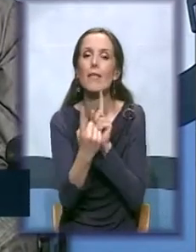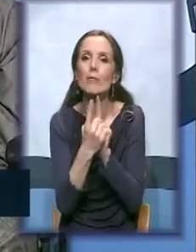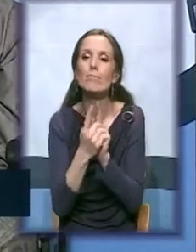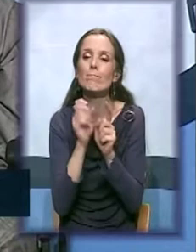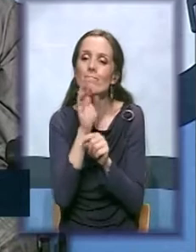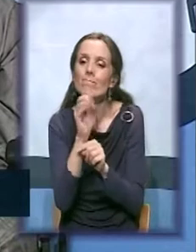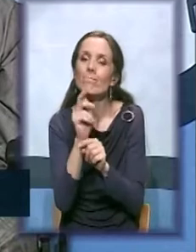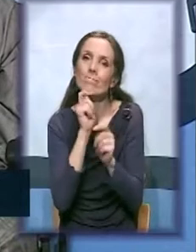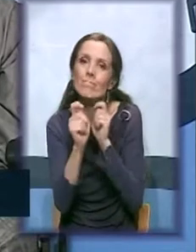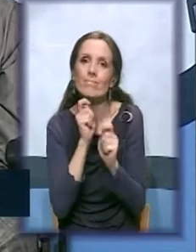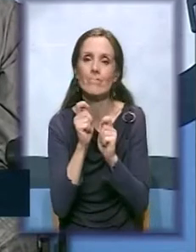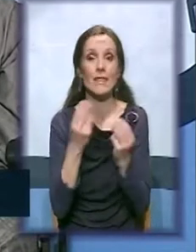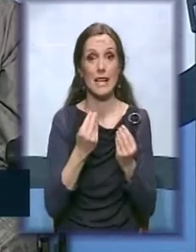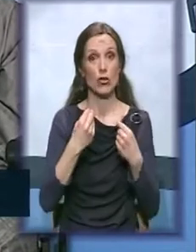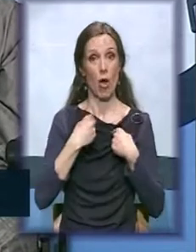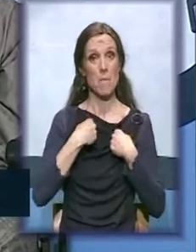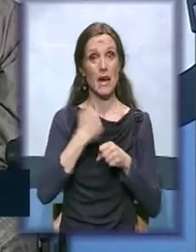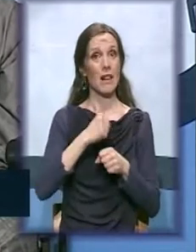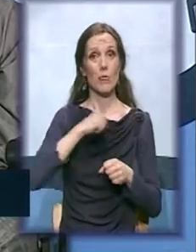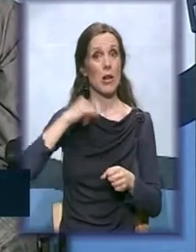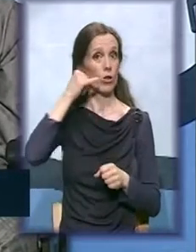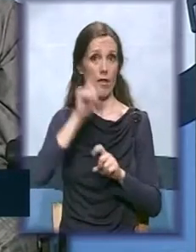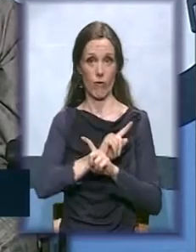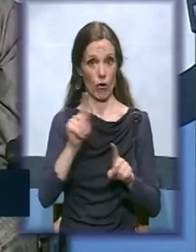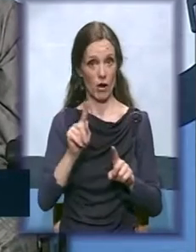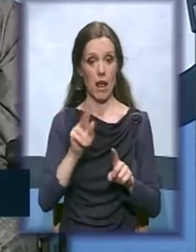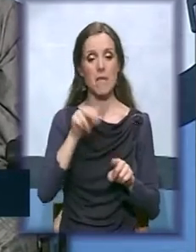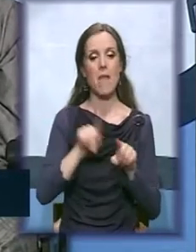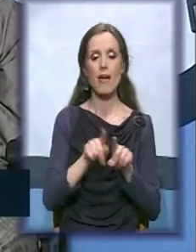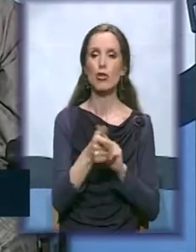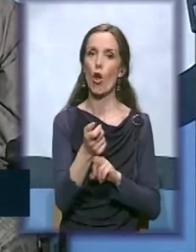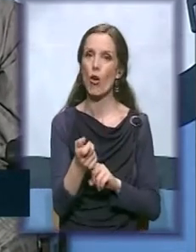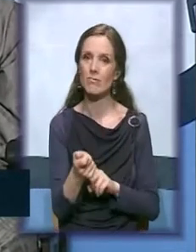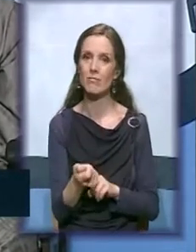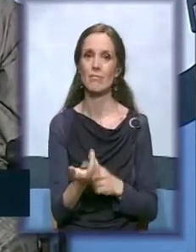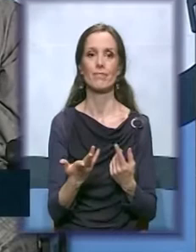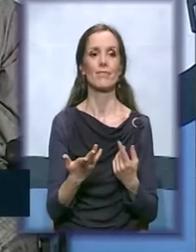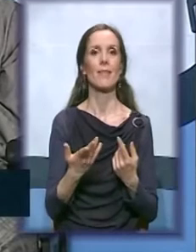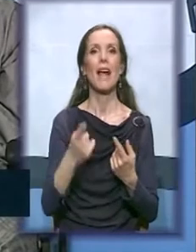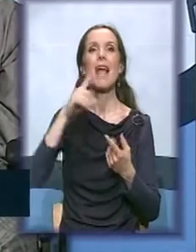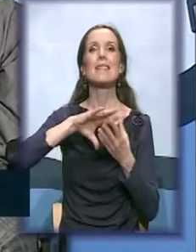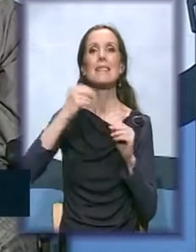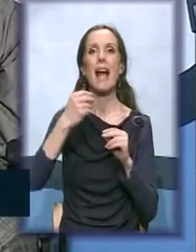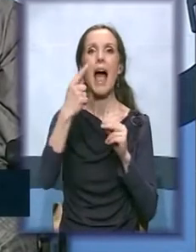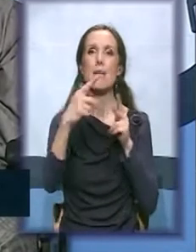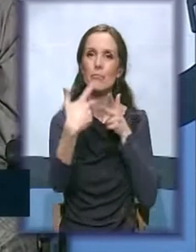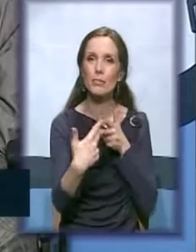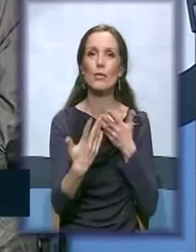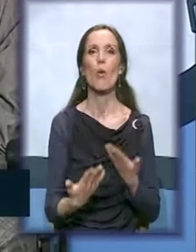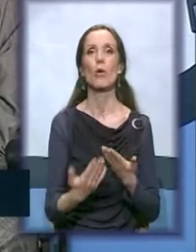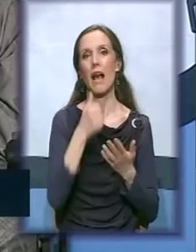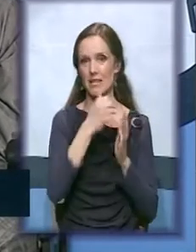Zato što mi ne samo da radimo na telefonu, to su vam SMS poruke, Skype komunikacije i tako dalje.